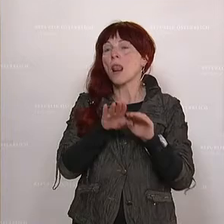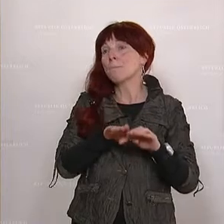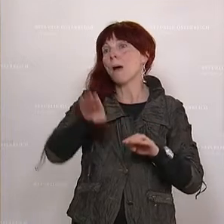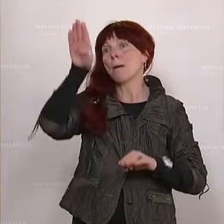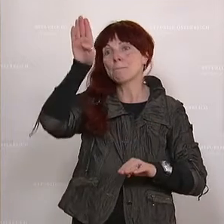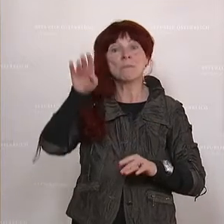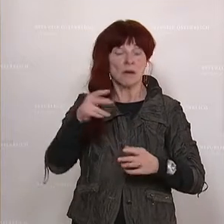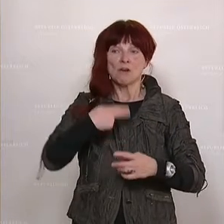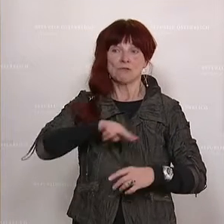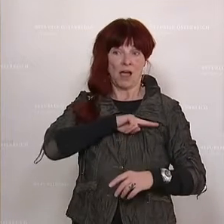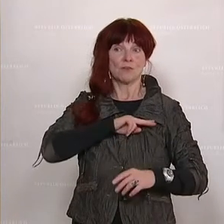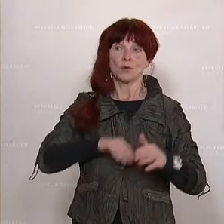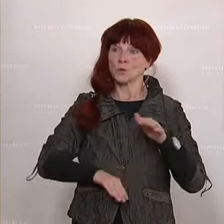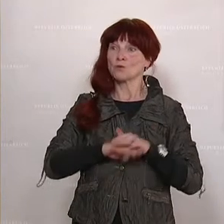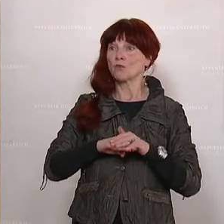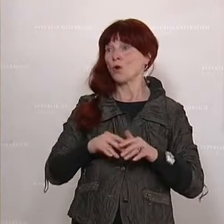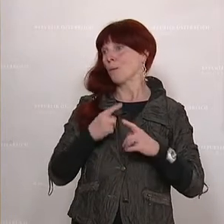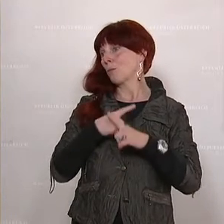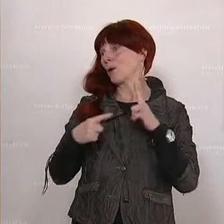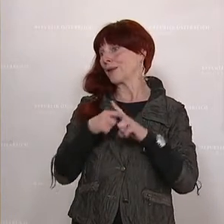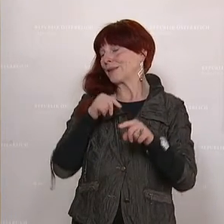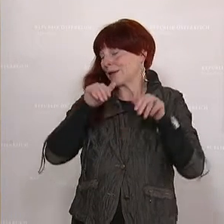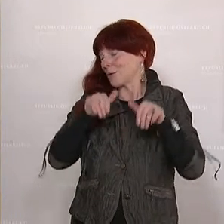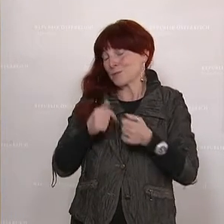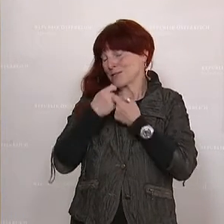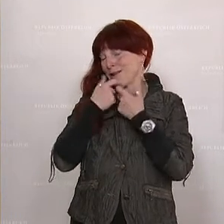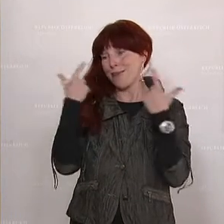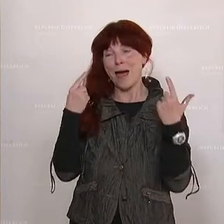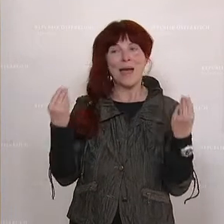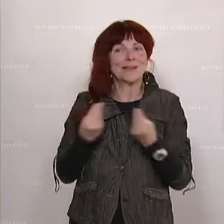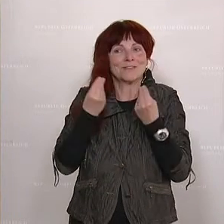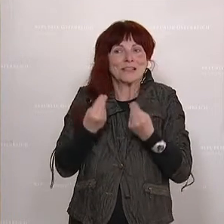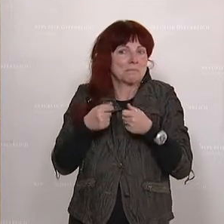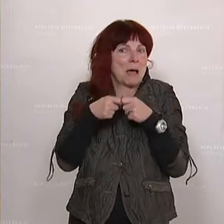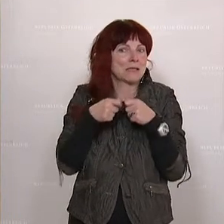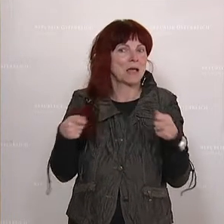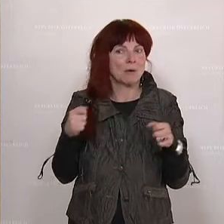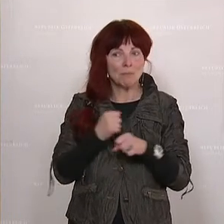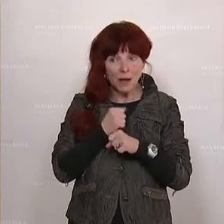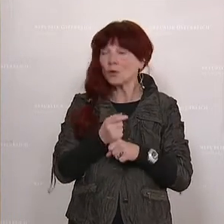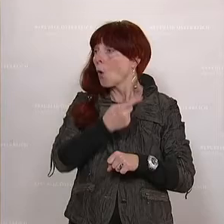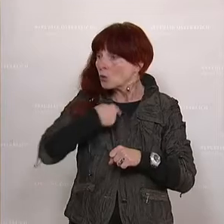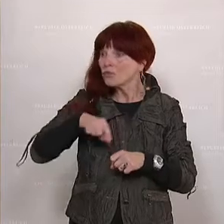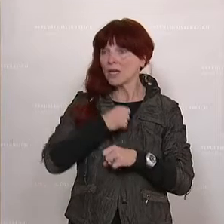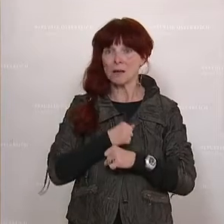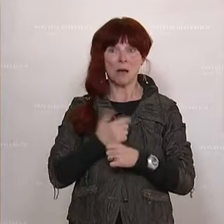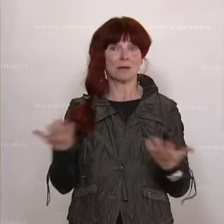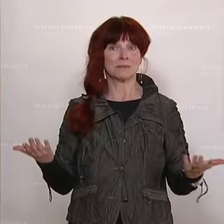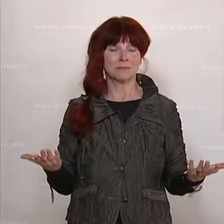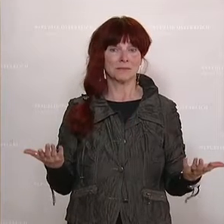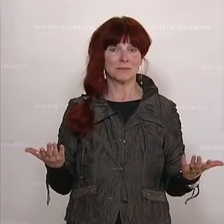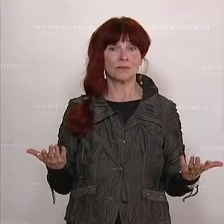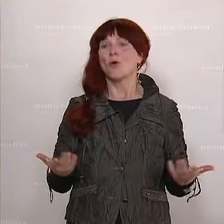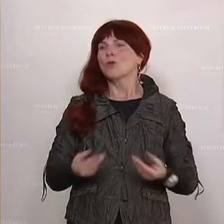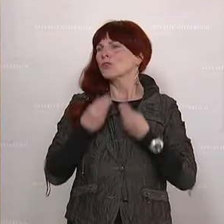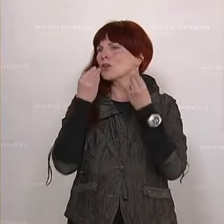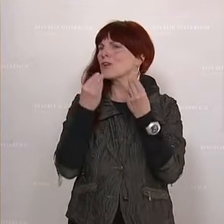verantwortungsvoller Politiker ja eigentlich klar, dass man natürlich reagieren muss. Und das haben wir natürlich auch gemacht. Und meine geschätzten Damen